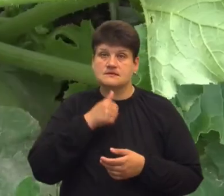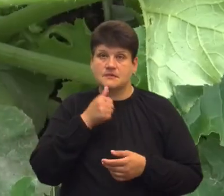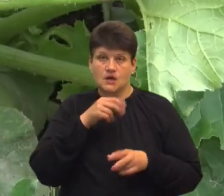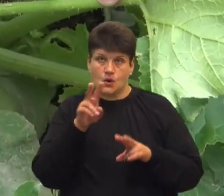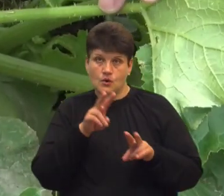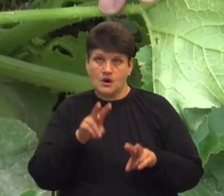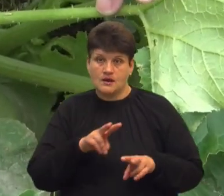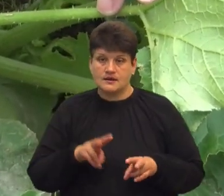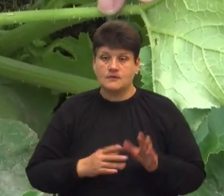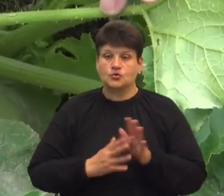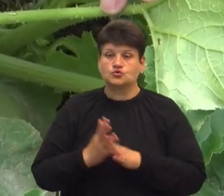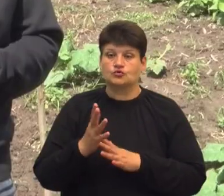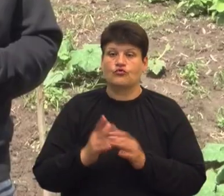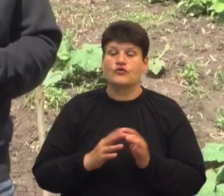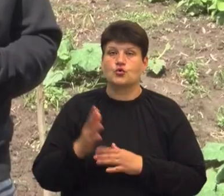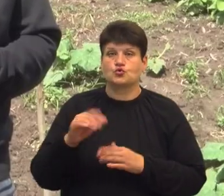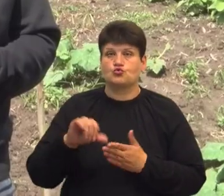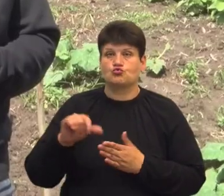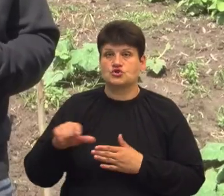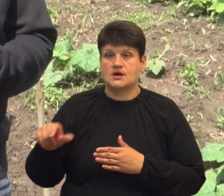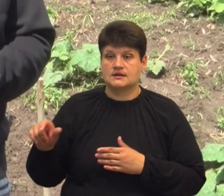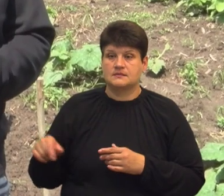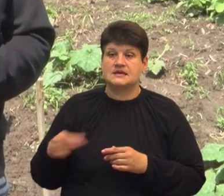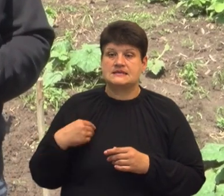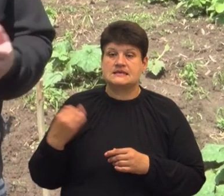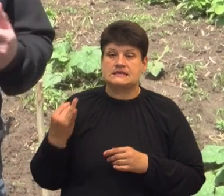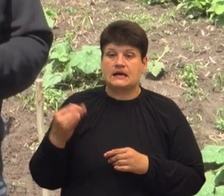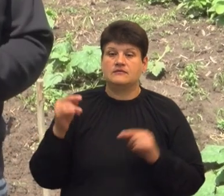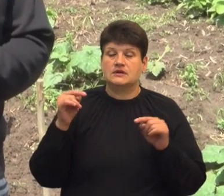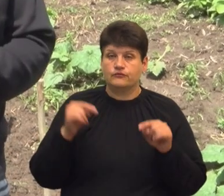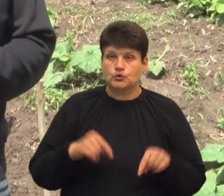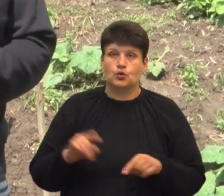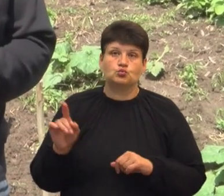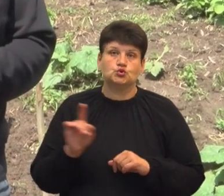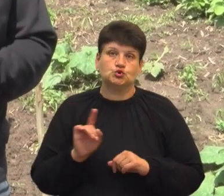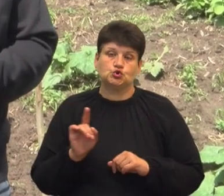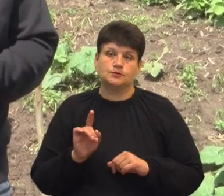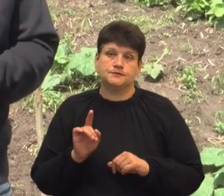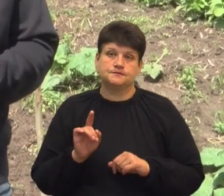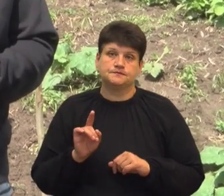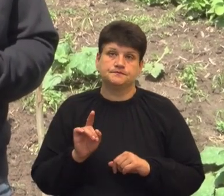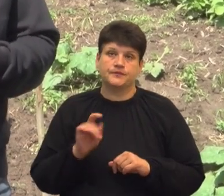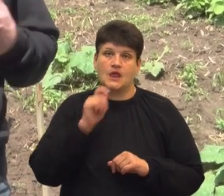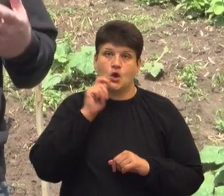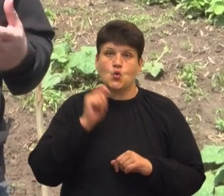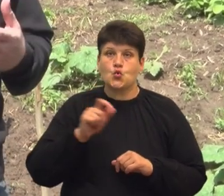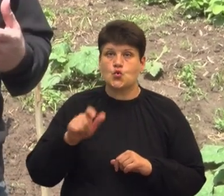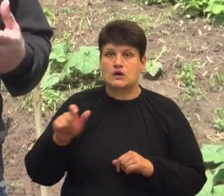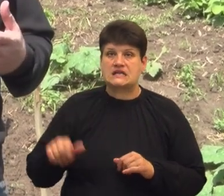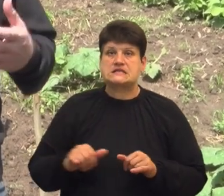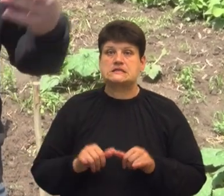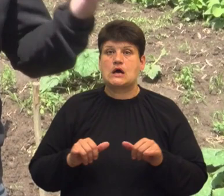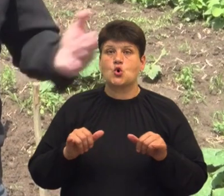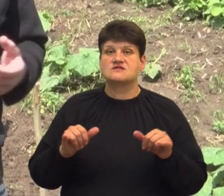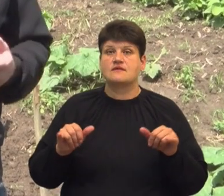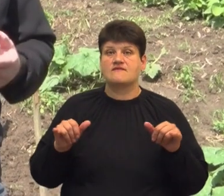продукцію, яку вирощують учасники. Ми зацікавлені в тому, щоб українці розвивали